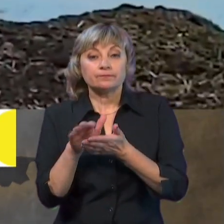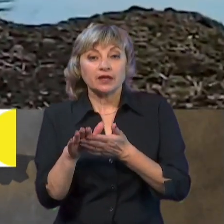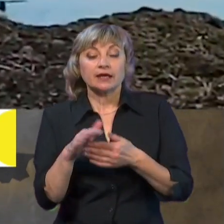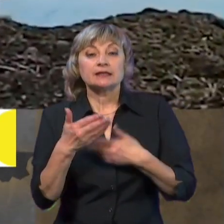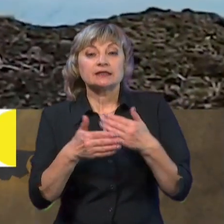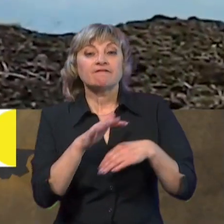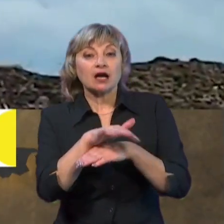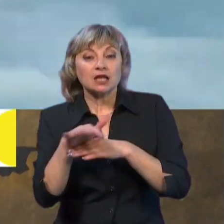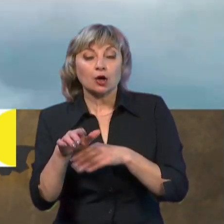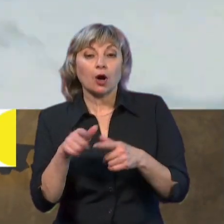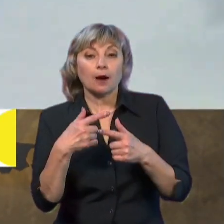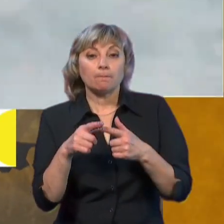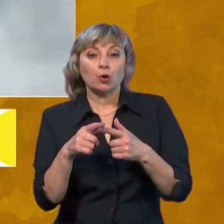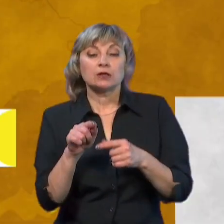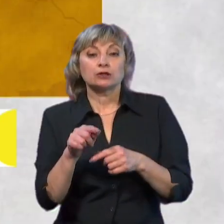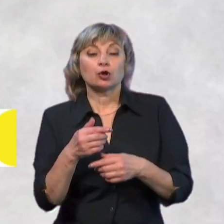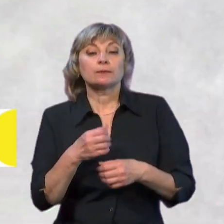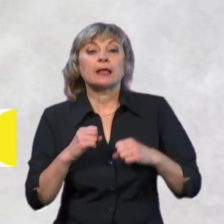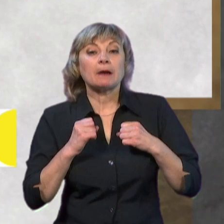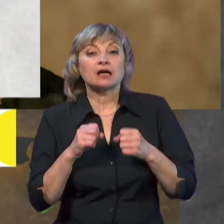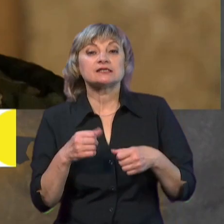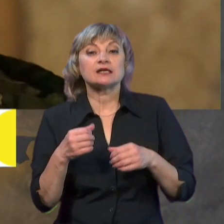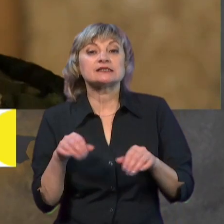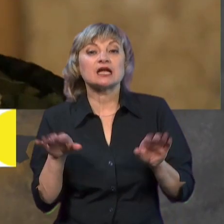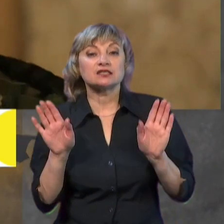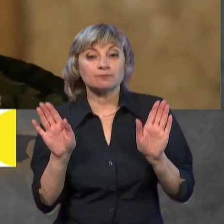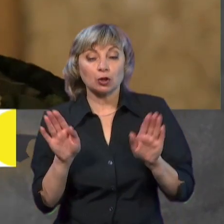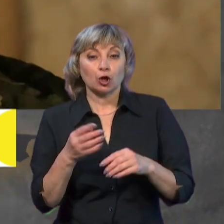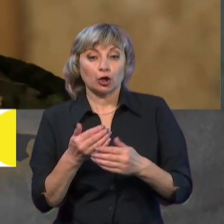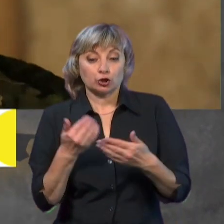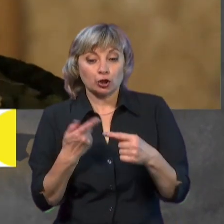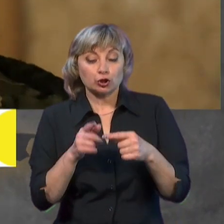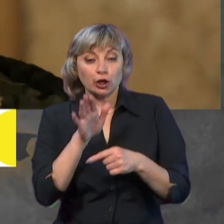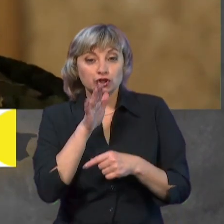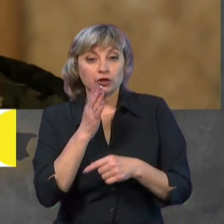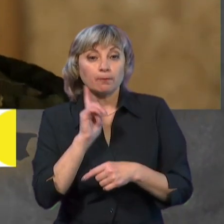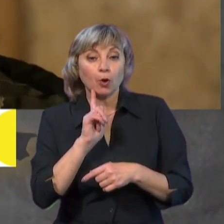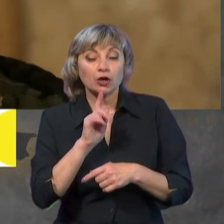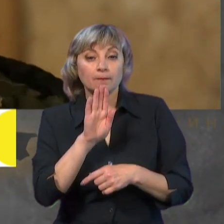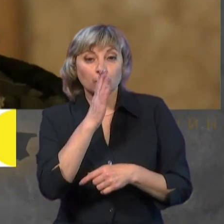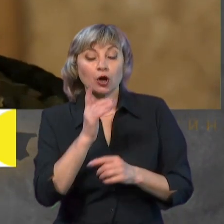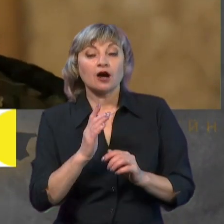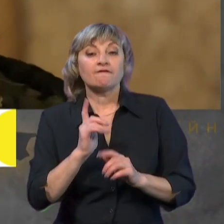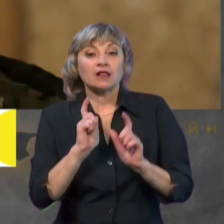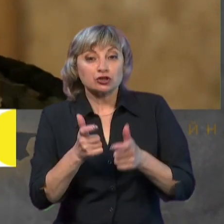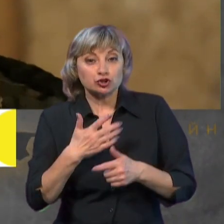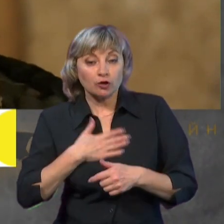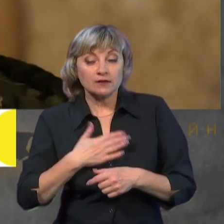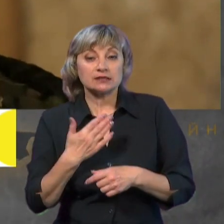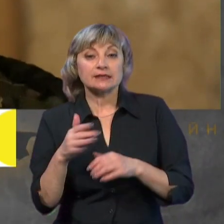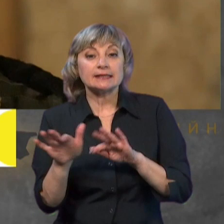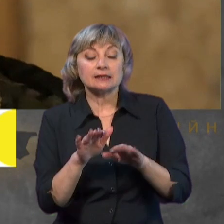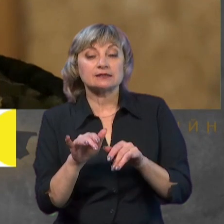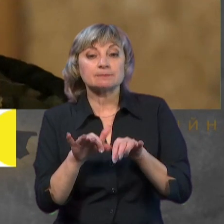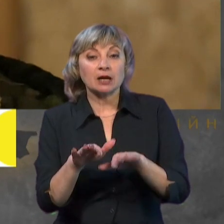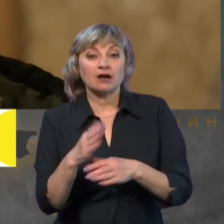атаку, або тих, хто намагається здатись в полонку. Тому до того часу, доки противника влаштовує такий хід справ, що до них